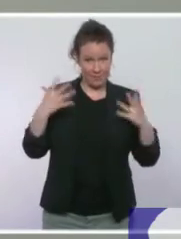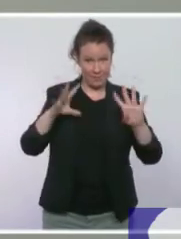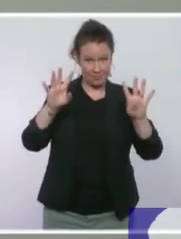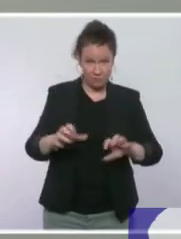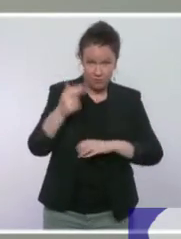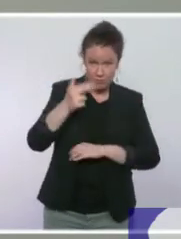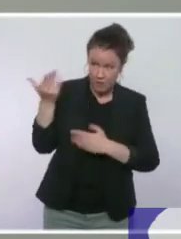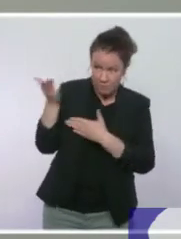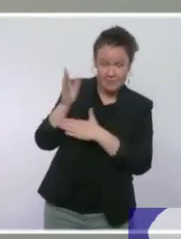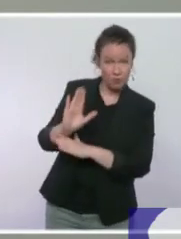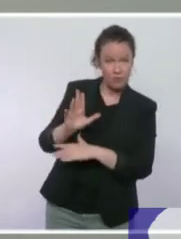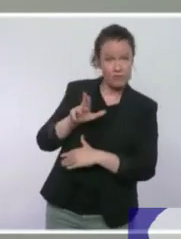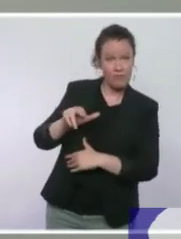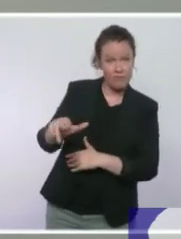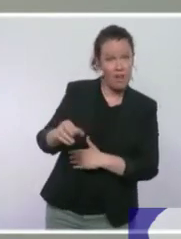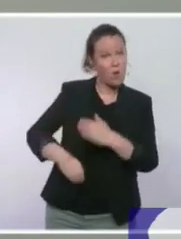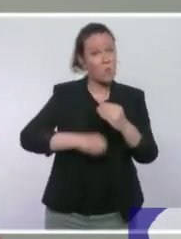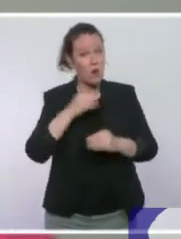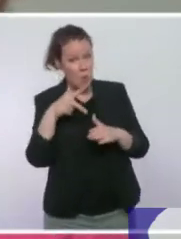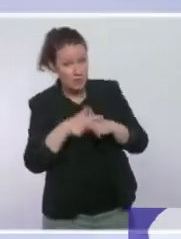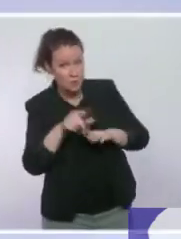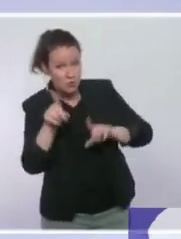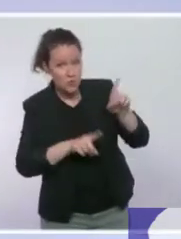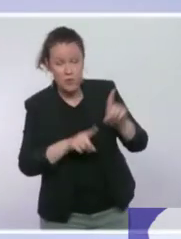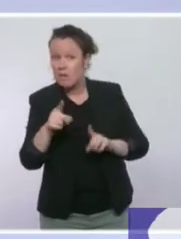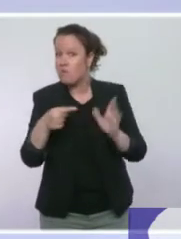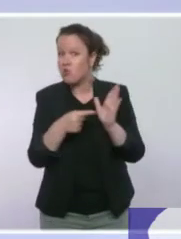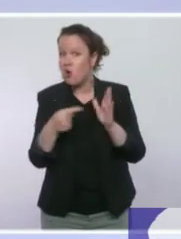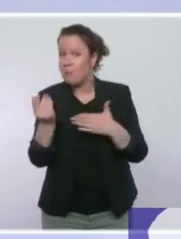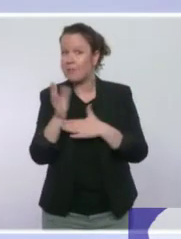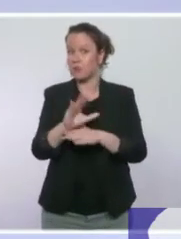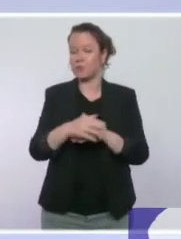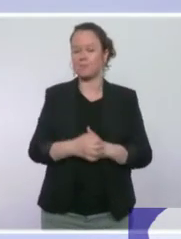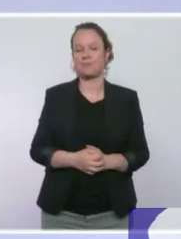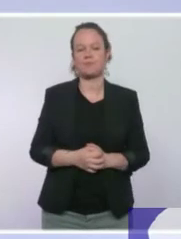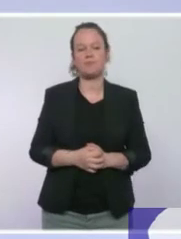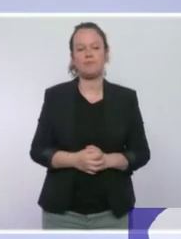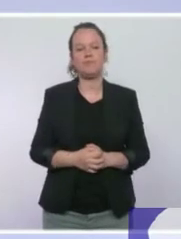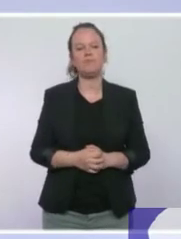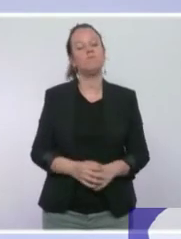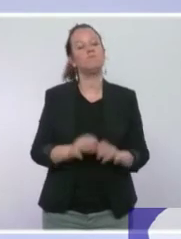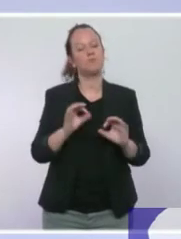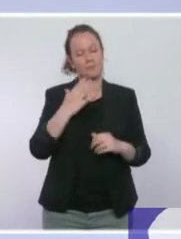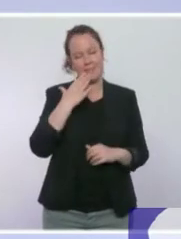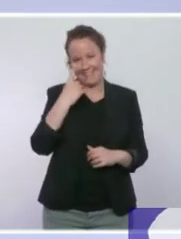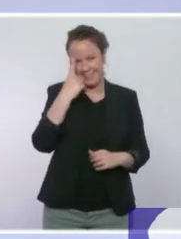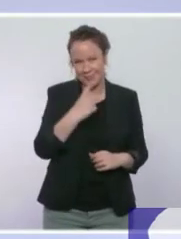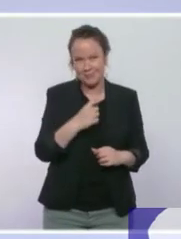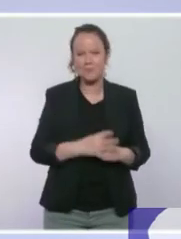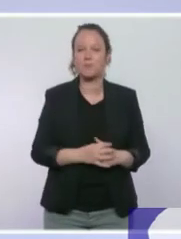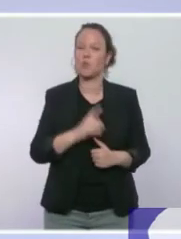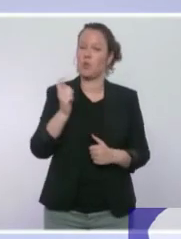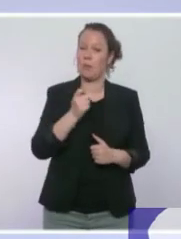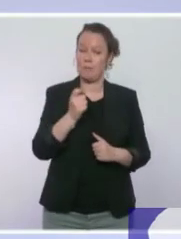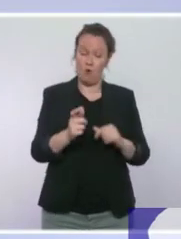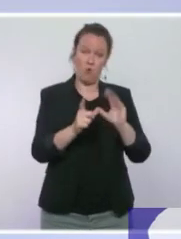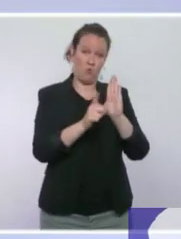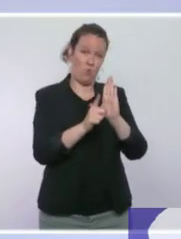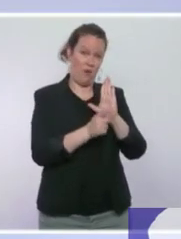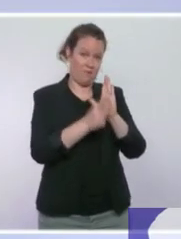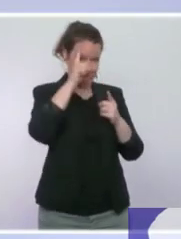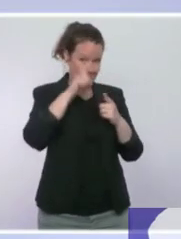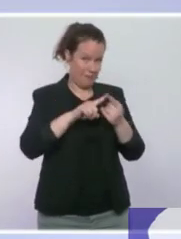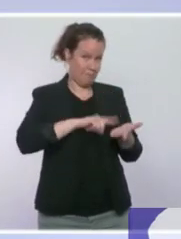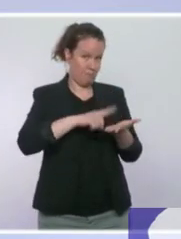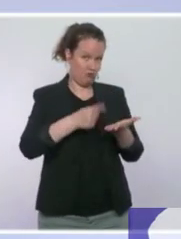raisons, comme on a pu l'entendre en coulisses ? Merci de votre question. J'ai effectivement laissé entendre qu'il devrait être présenté le